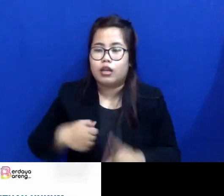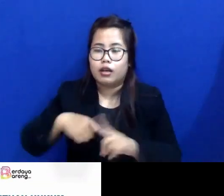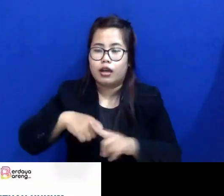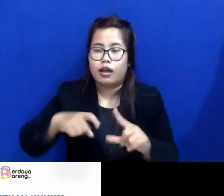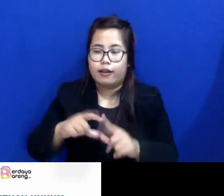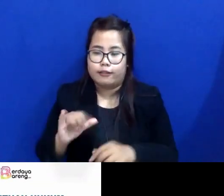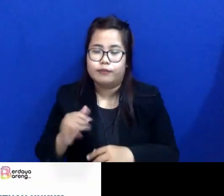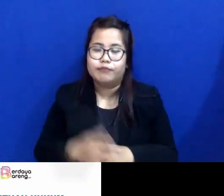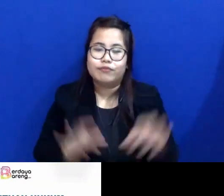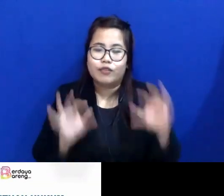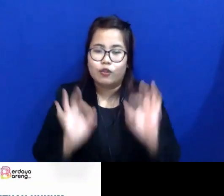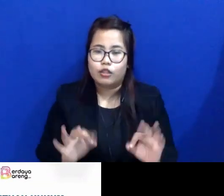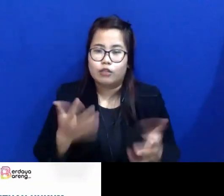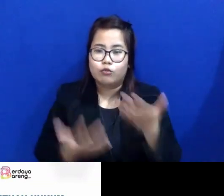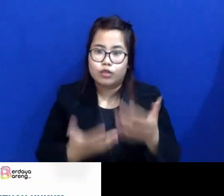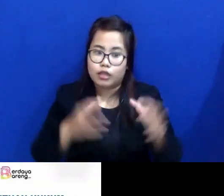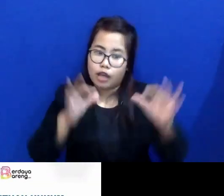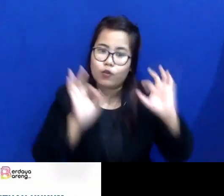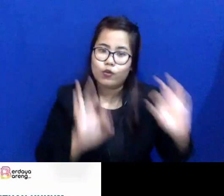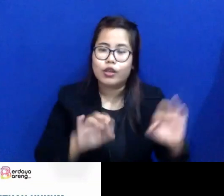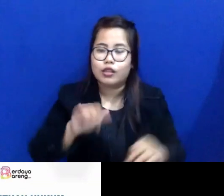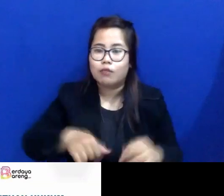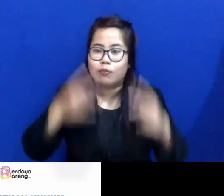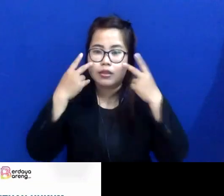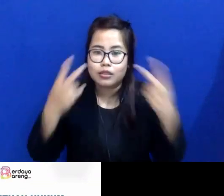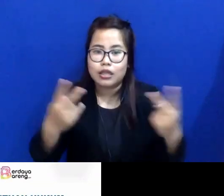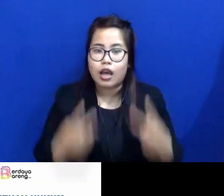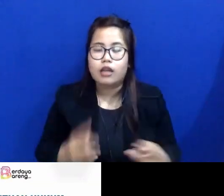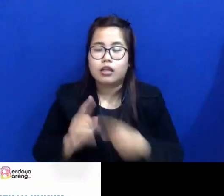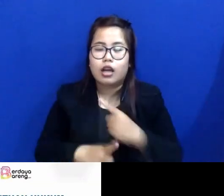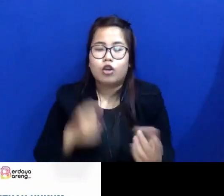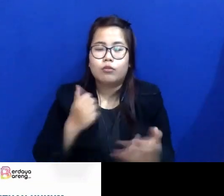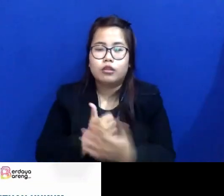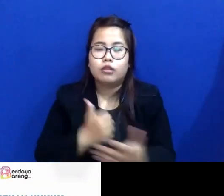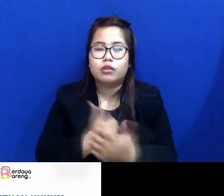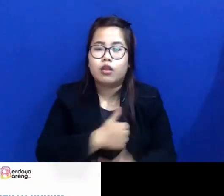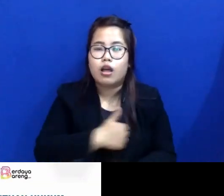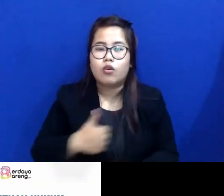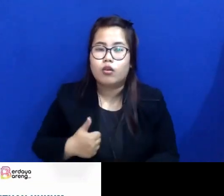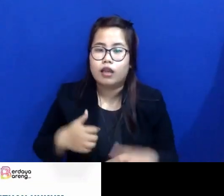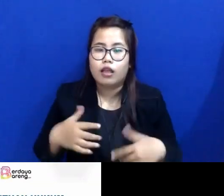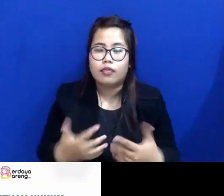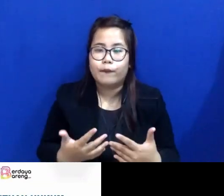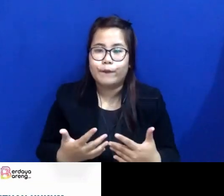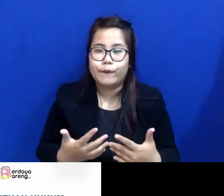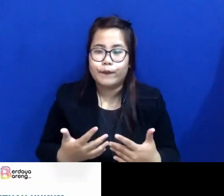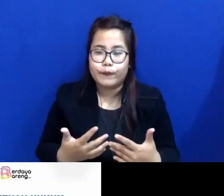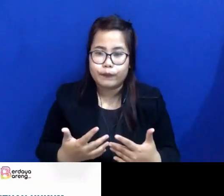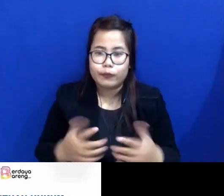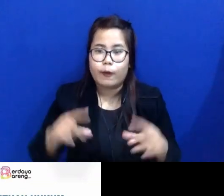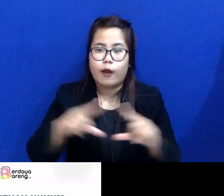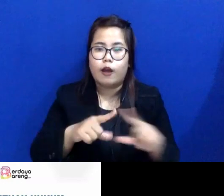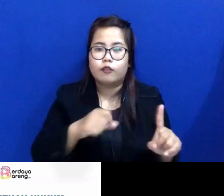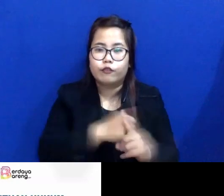Baik, cukup akurat untuk memastikan bahwa benar-benar anggota dan juga advokat